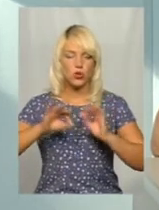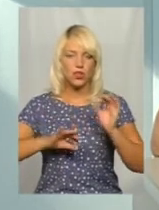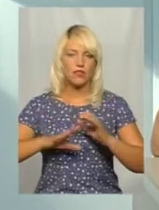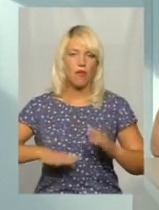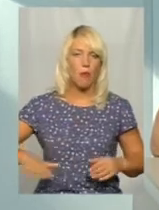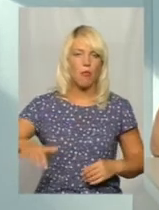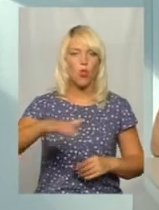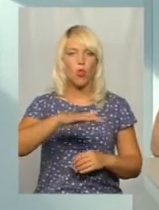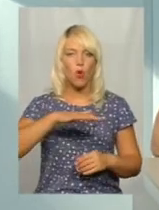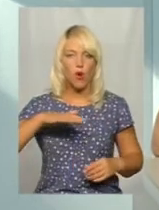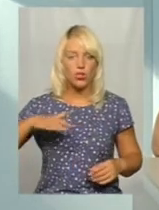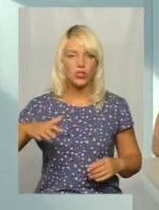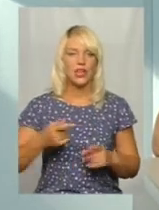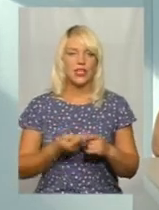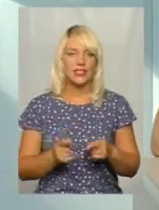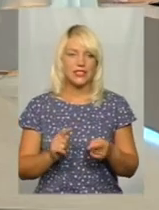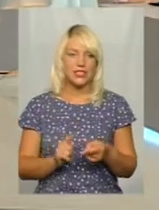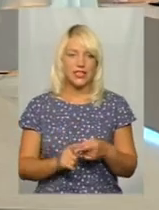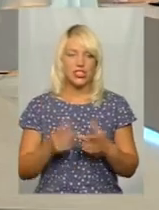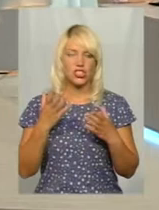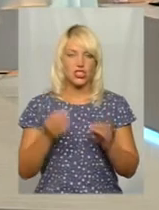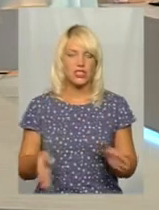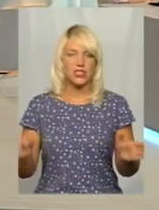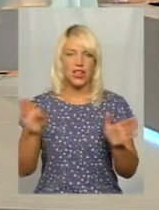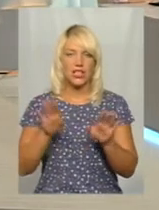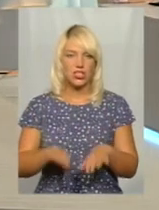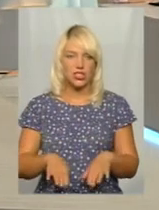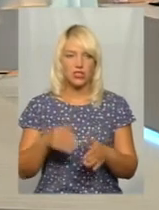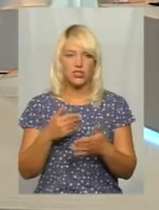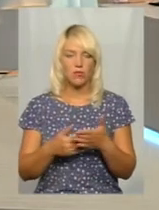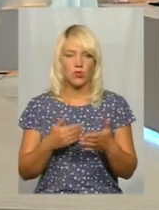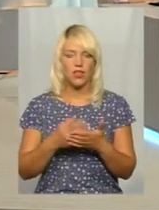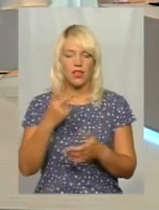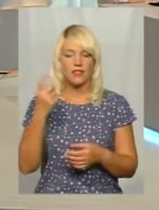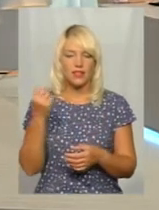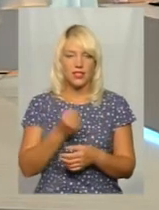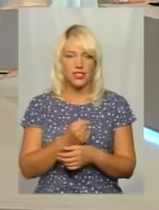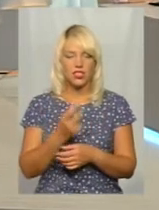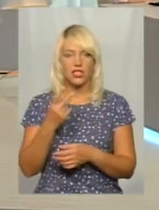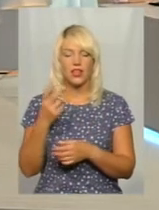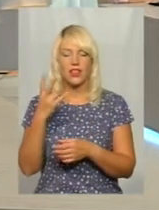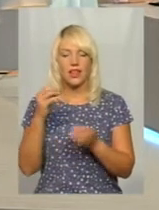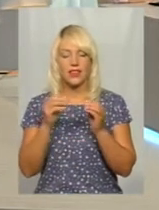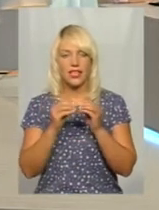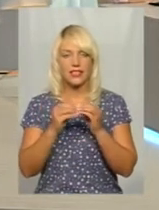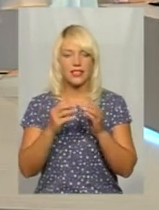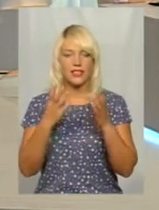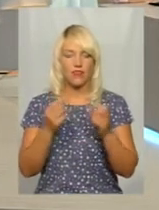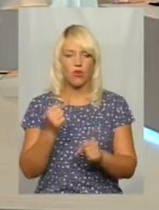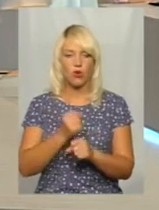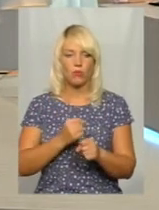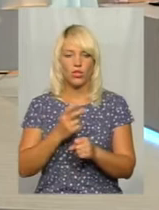Ну, і це, і ще залишилося, можливо, десь на тиждень, на 10 днів роботи, при